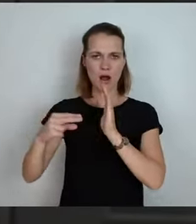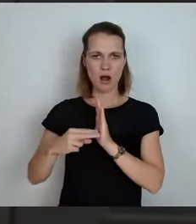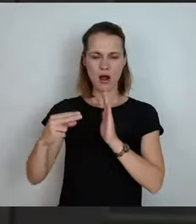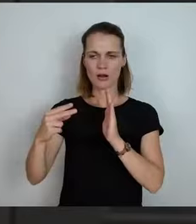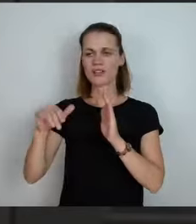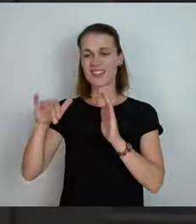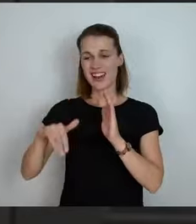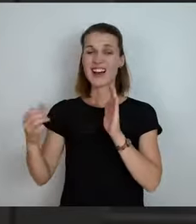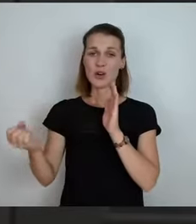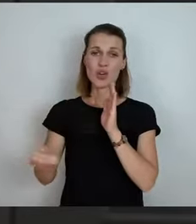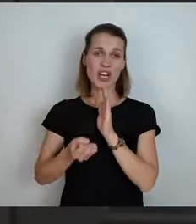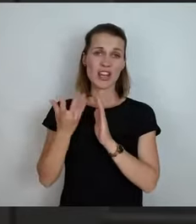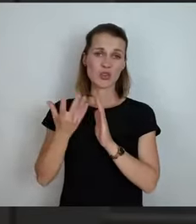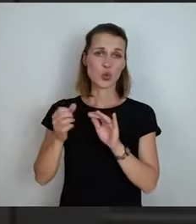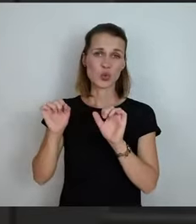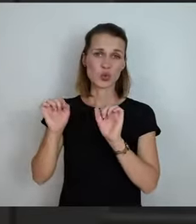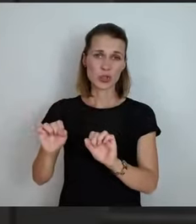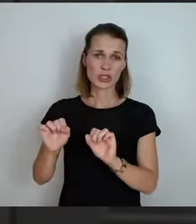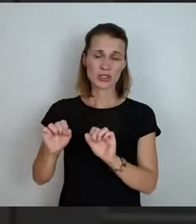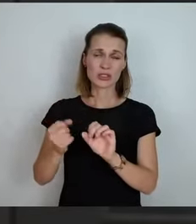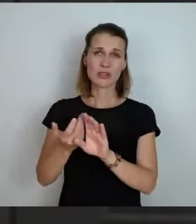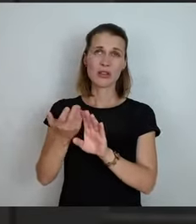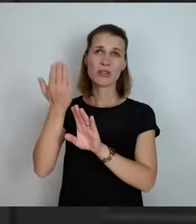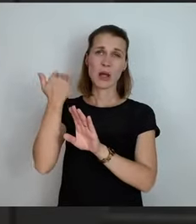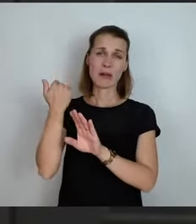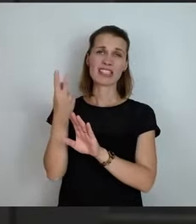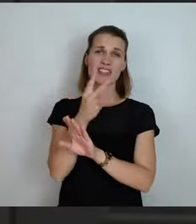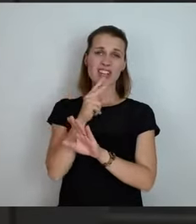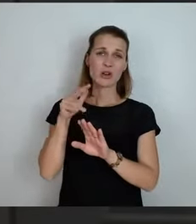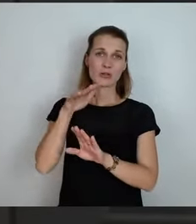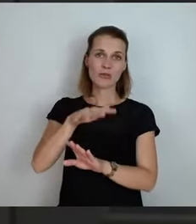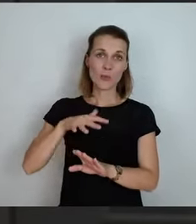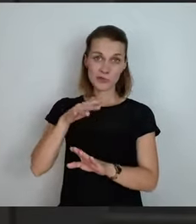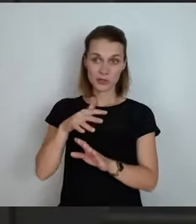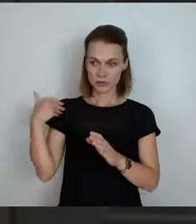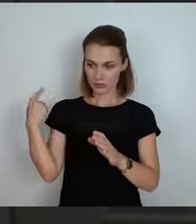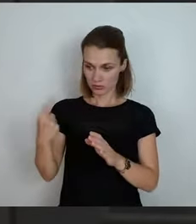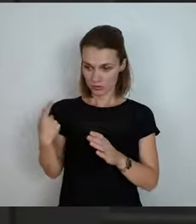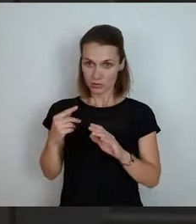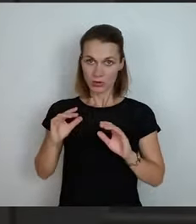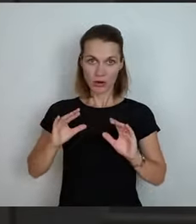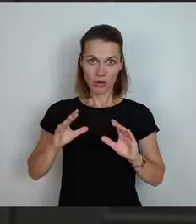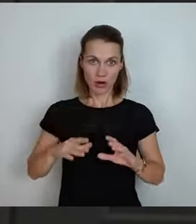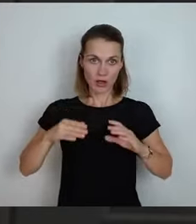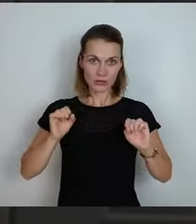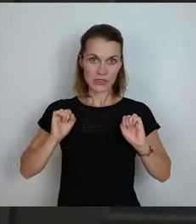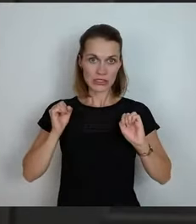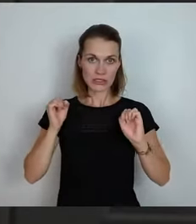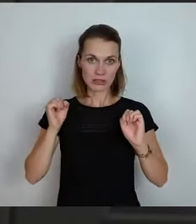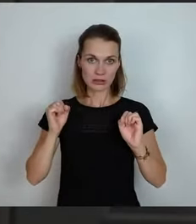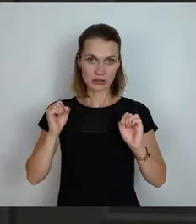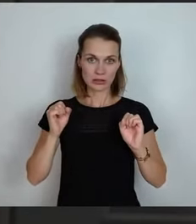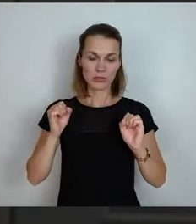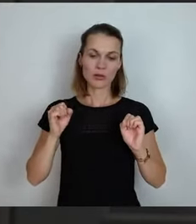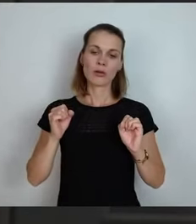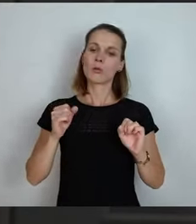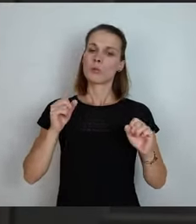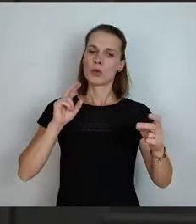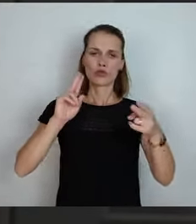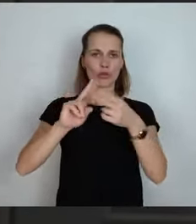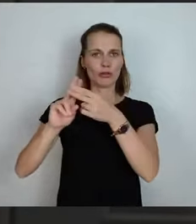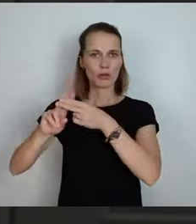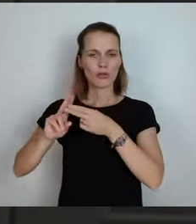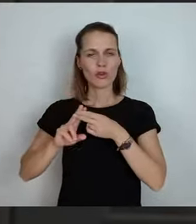Naturschutzgutachten. Das ging also 2015 los und da gab es Zusammenkünfte mit Stadträten.